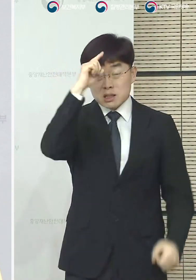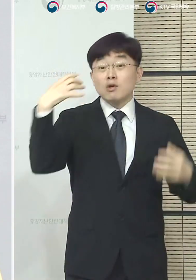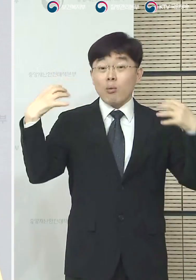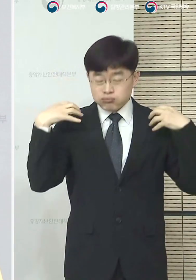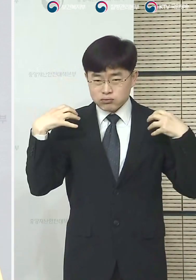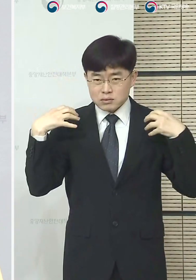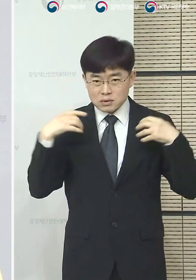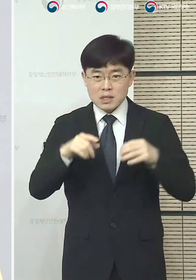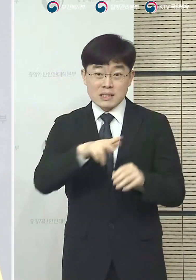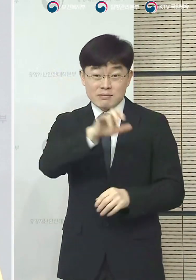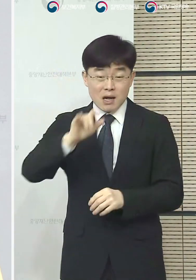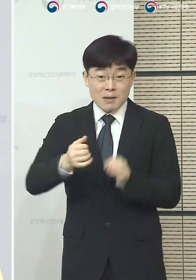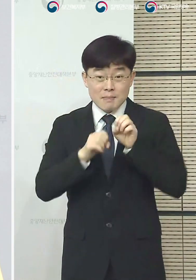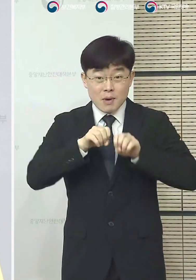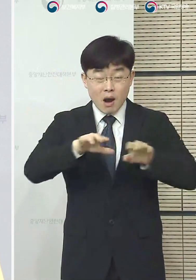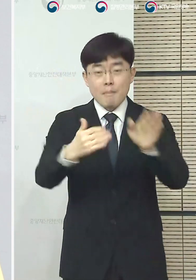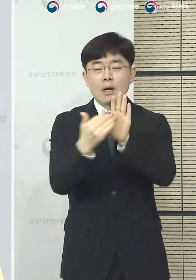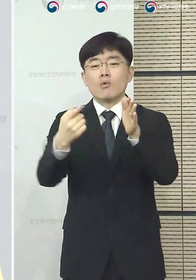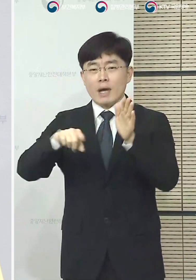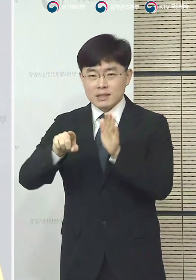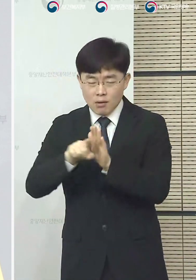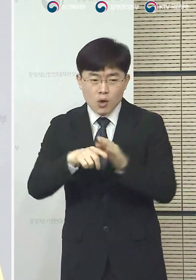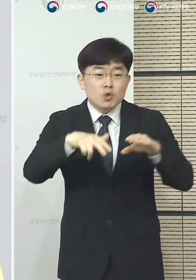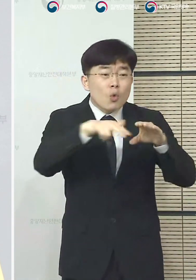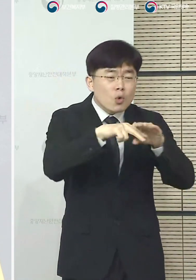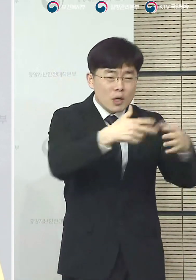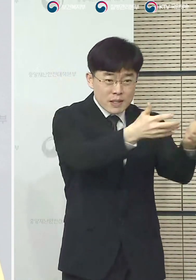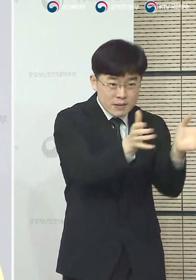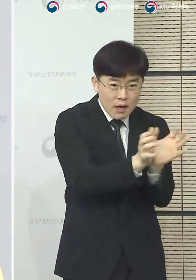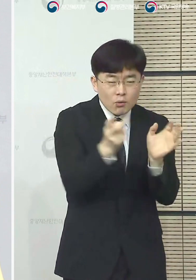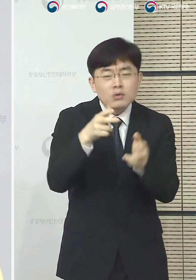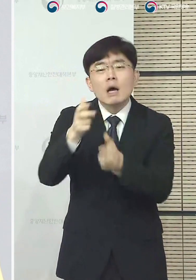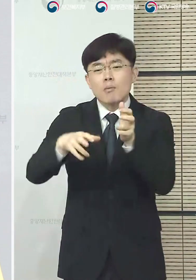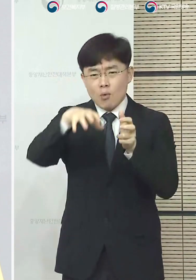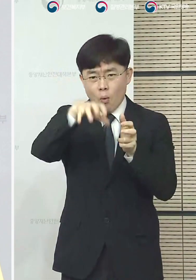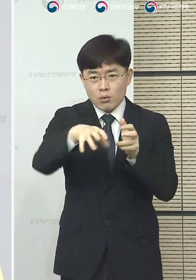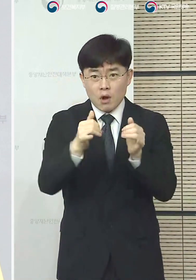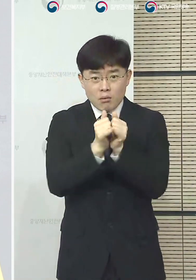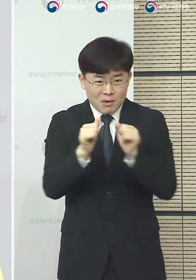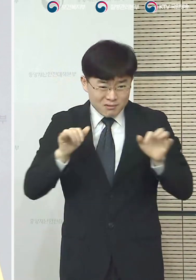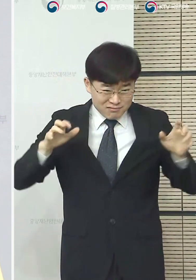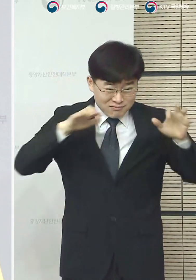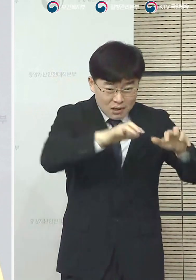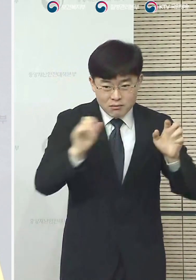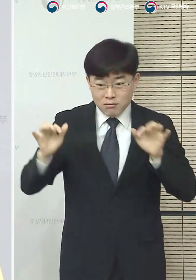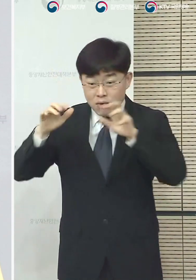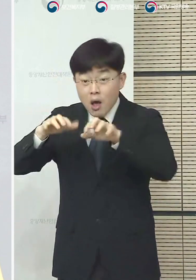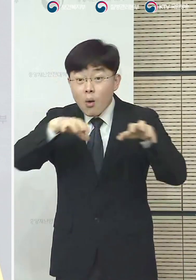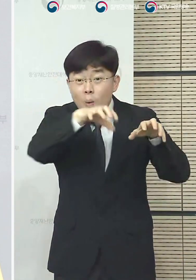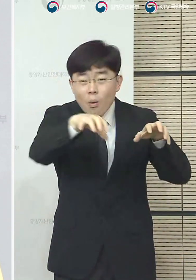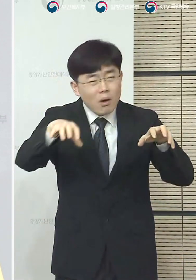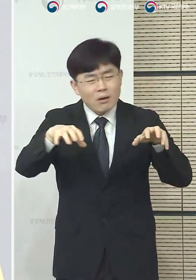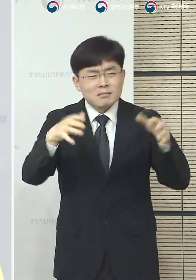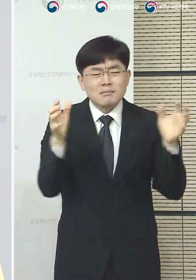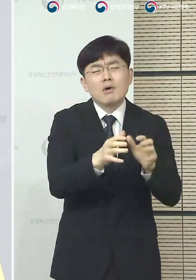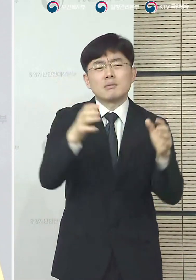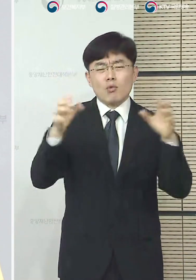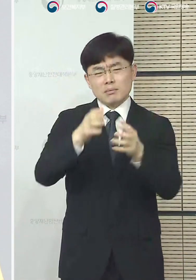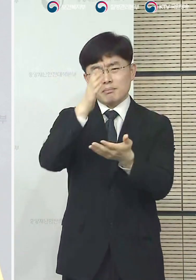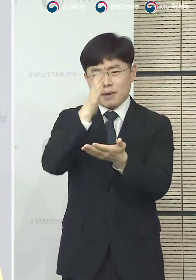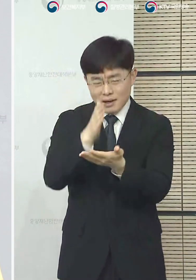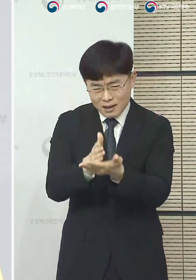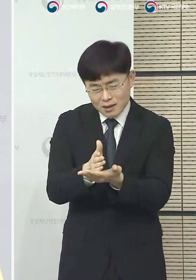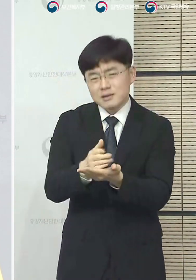종교시설, 사업장 등 다수의 사람들이 밀폐된 장소에서 모이는 일을 삼가해 주실 것을